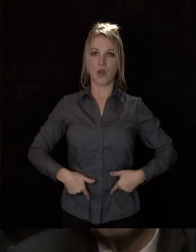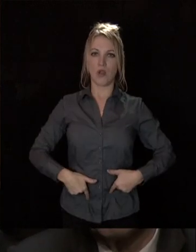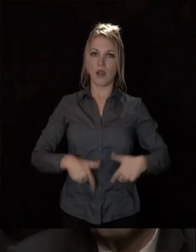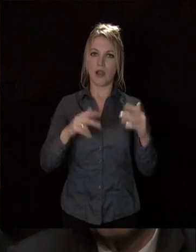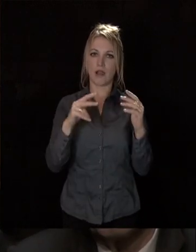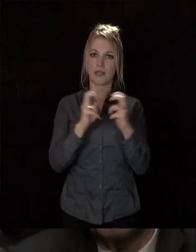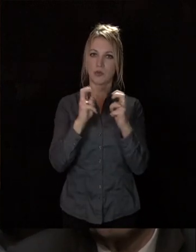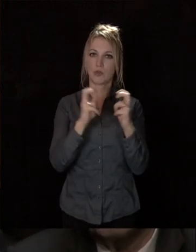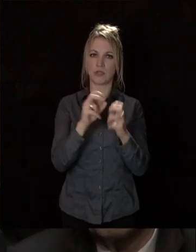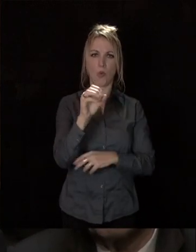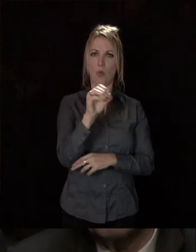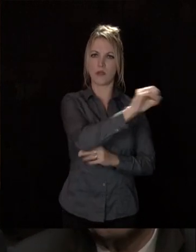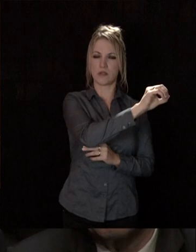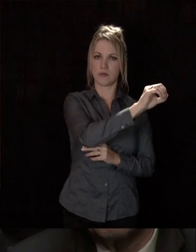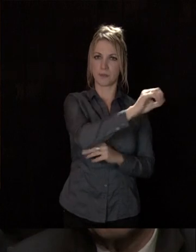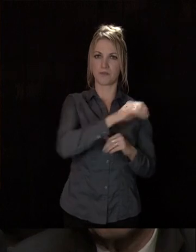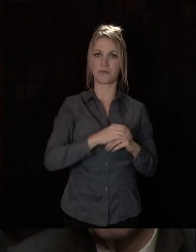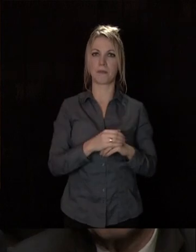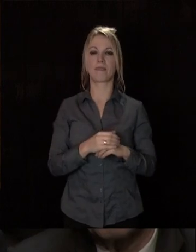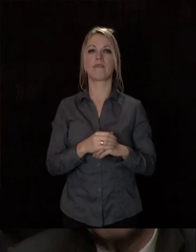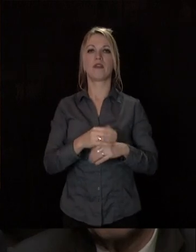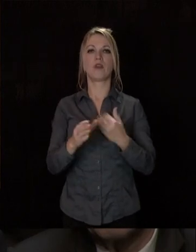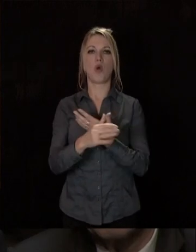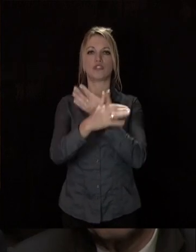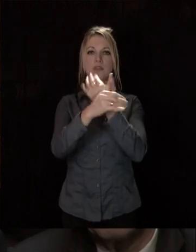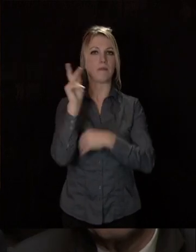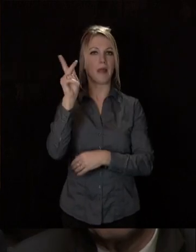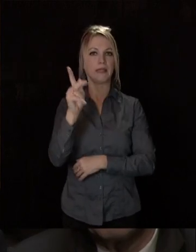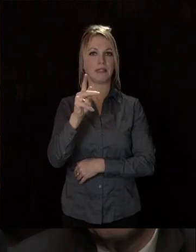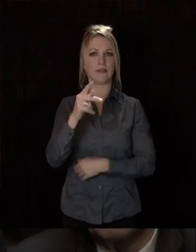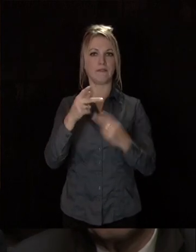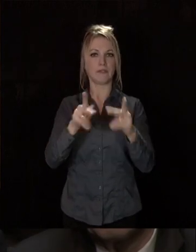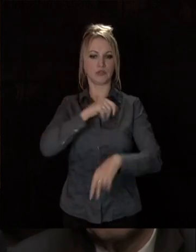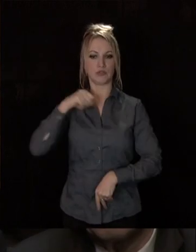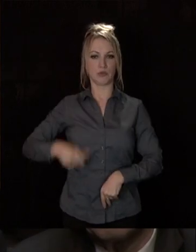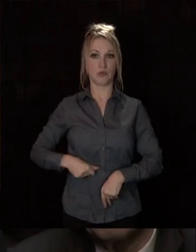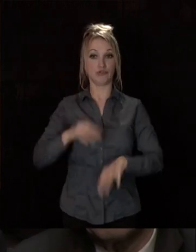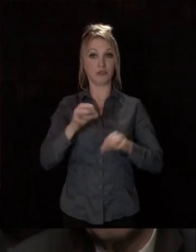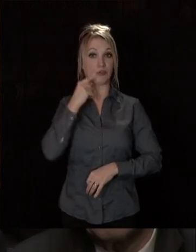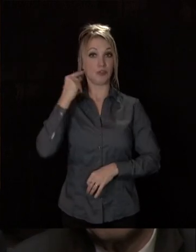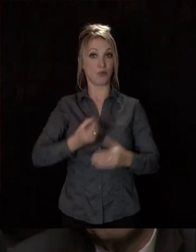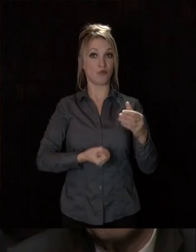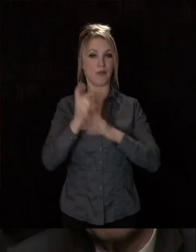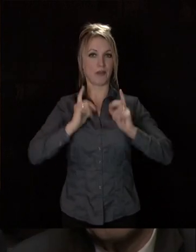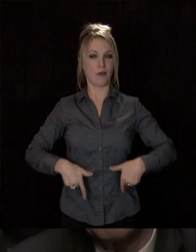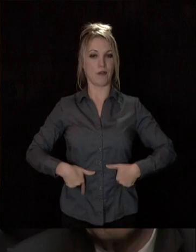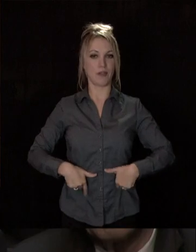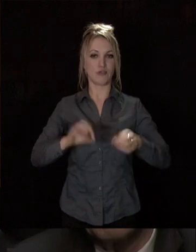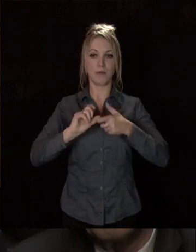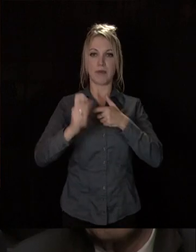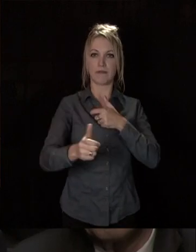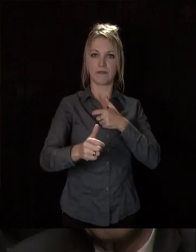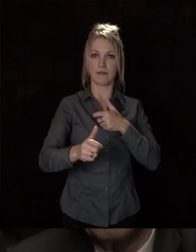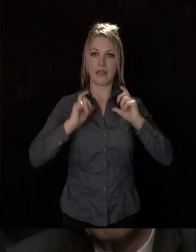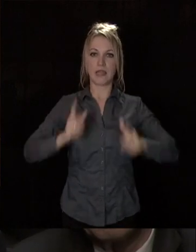'électronique de l'Ouest qui, après Angers, Paris et Shanghai, a choisi Dijon et ouvrira une école à Dijon. Et dans la foulée, l